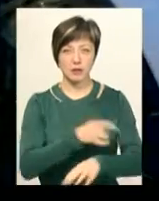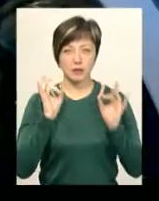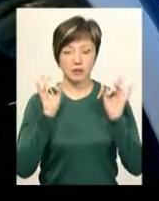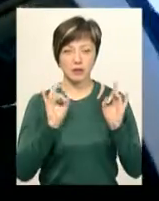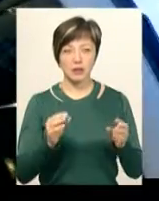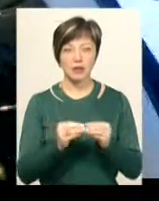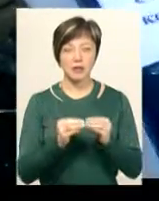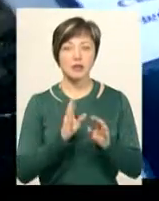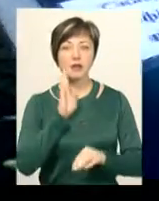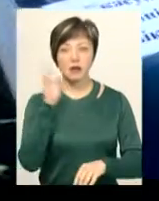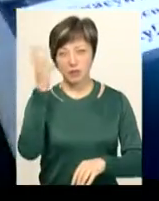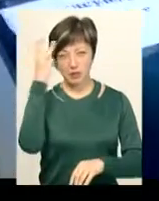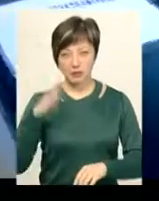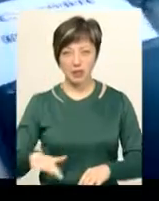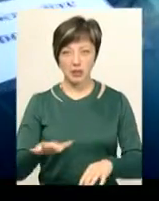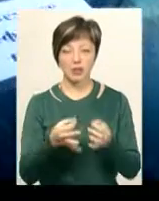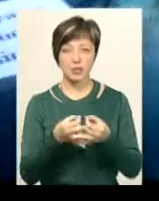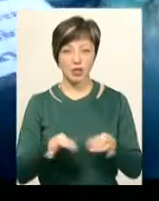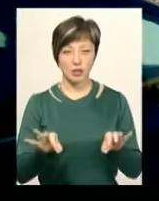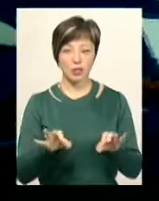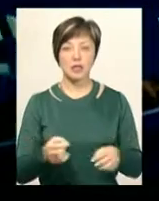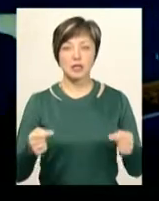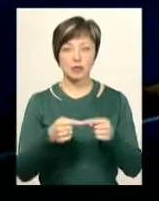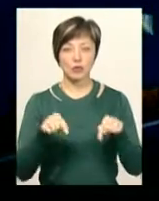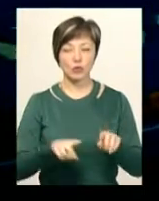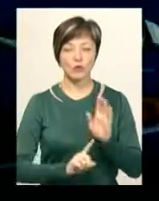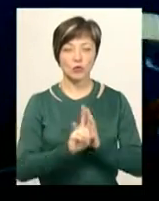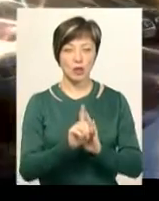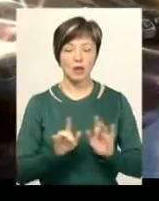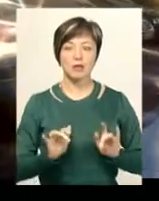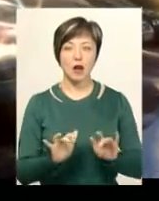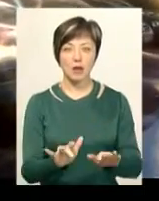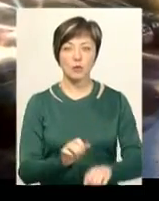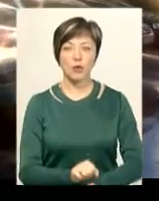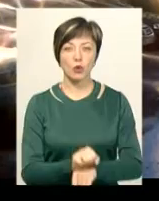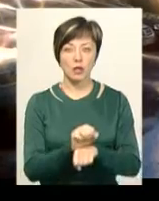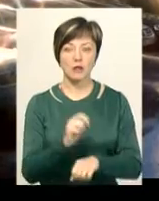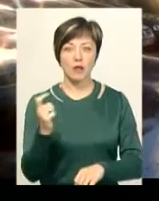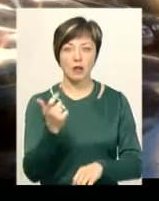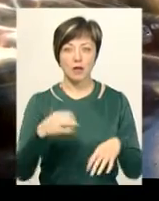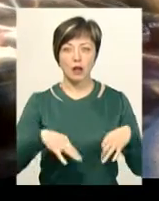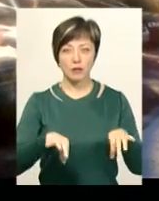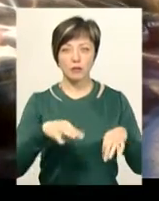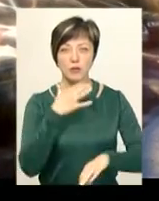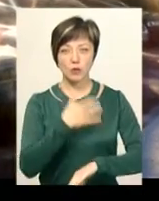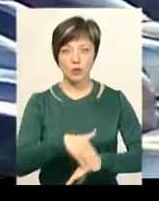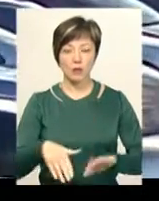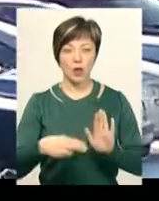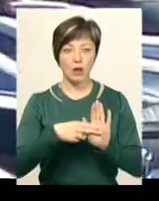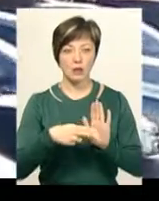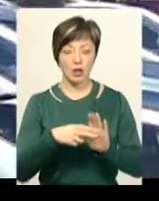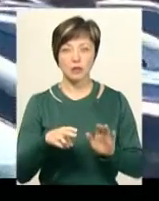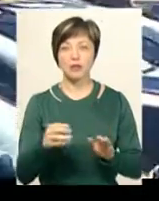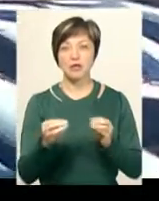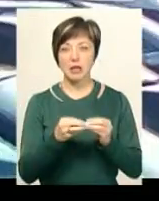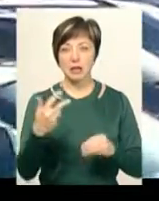Десята ранку. Хмельницький майдан Незалежності. Саме тут розпочалась безстрокова акція протесту власників автівок з іноземною реєстрацією.